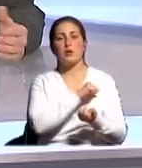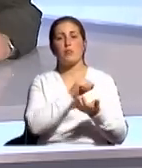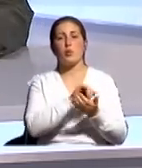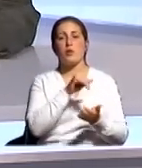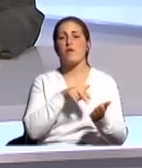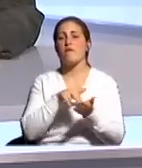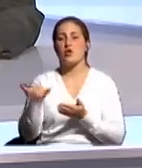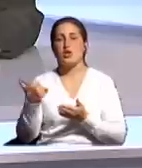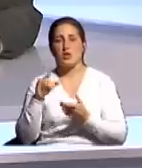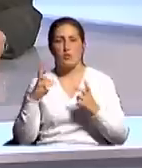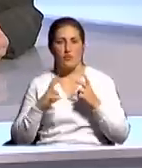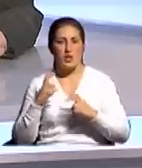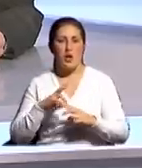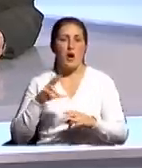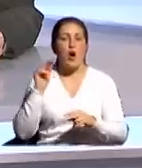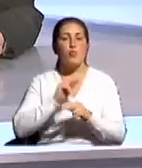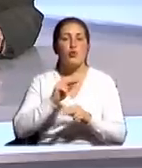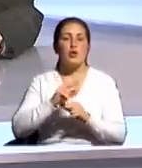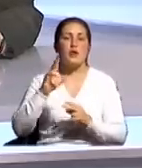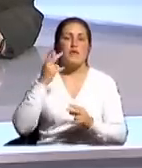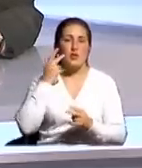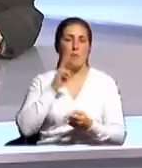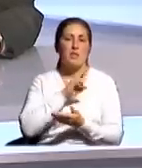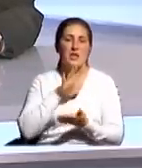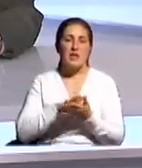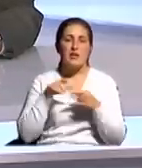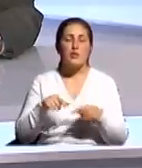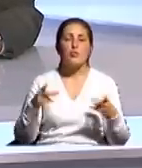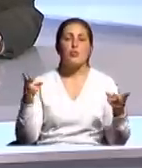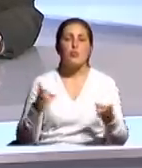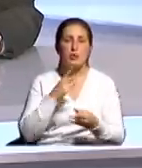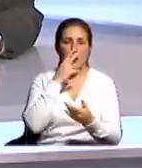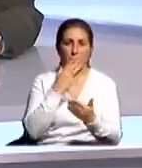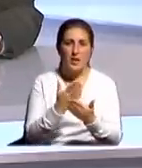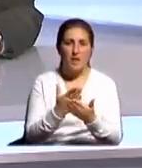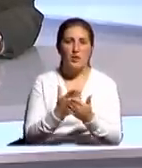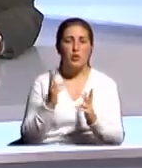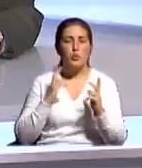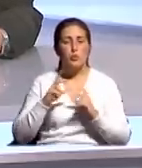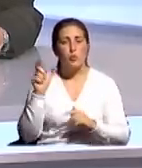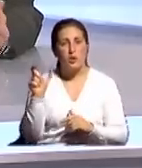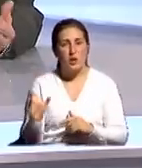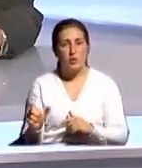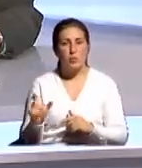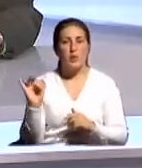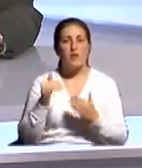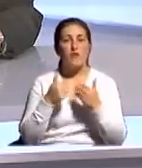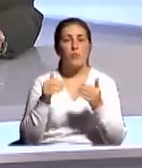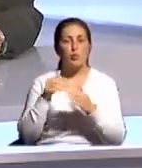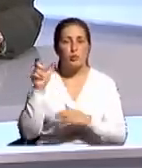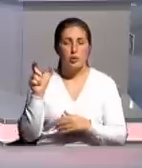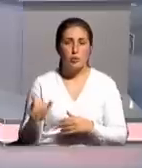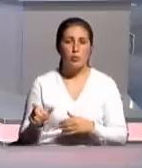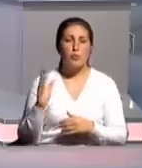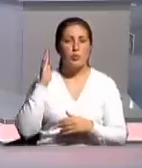пределы вуза. Обучение идет постоянно. Здесь важно привить студенту и выпускнику будущему